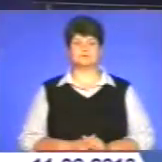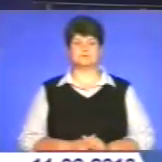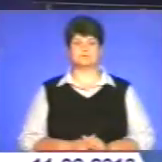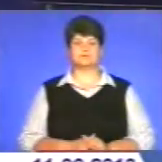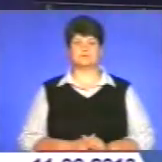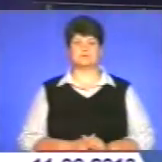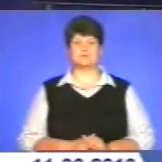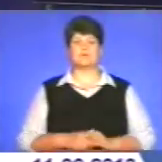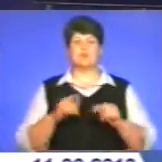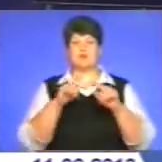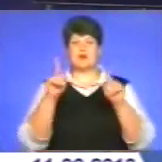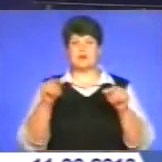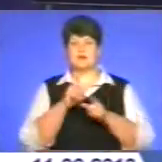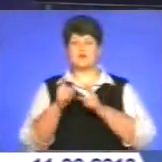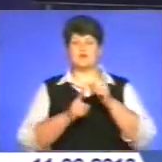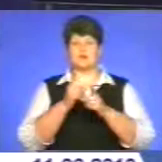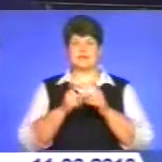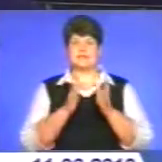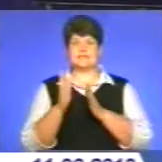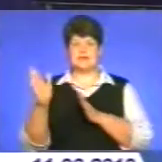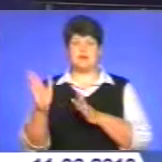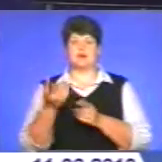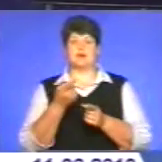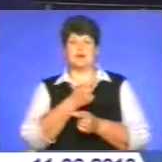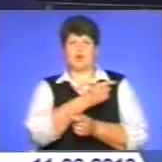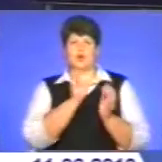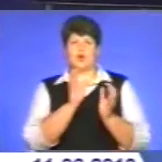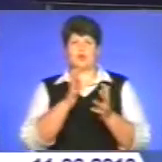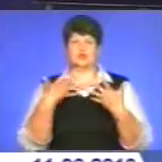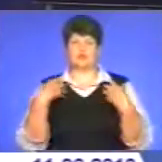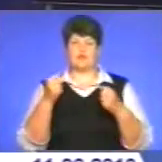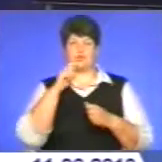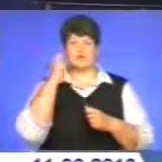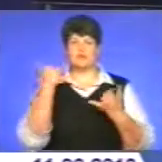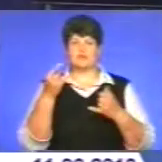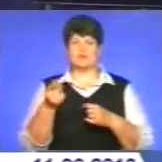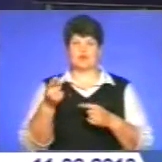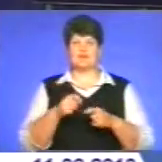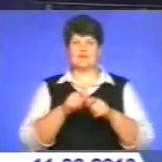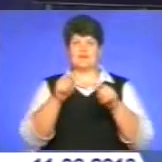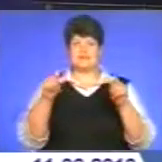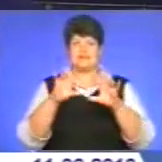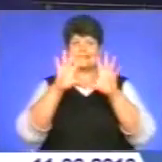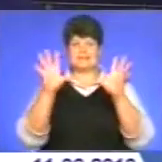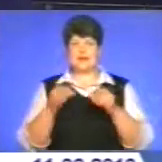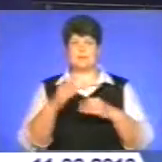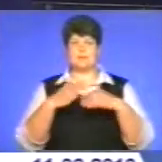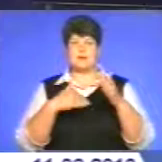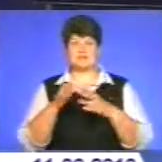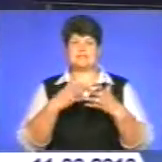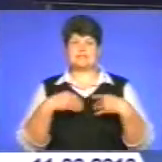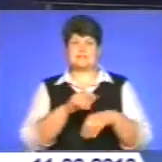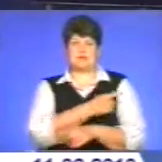У рамках реформування системи охорони здоров'я України сьогодні у Тернополі відкрили амбулаторію загальної практики сімейної